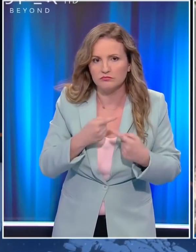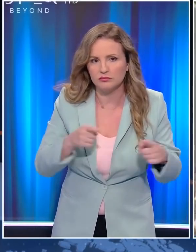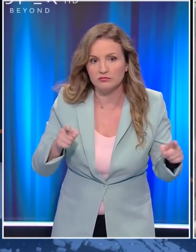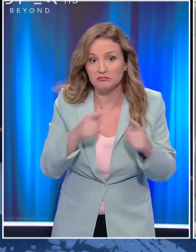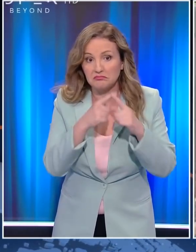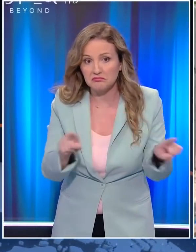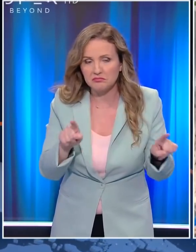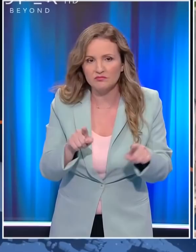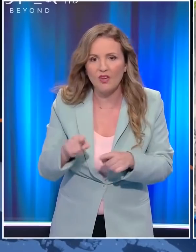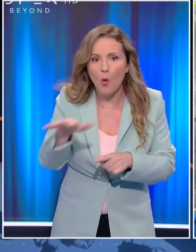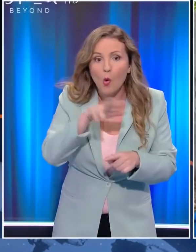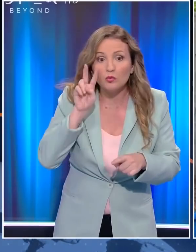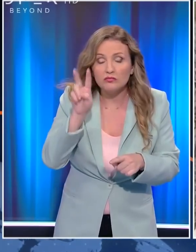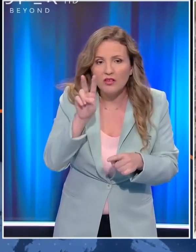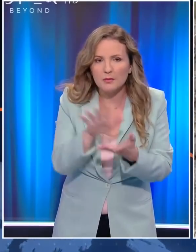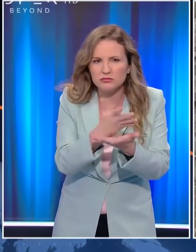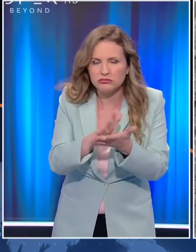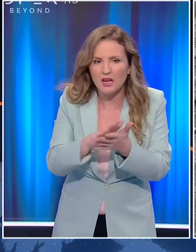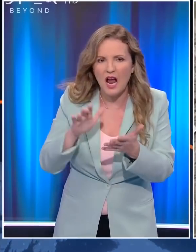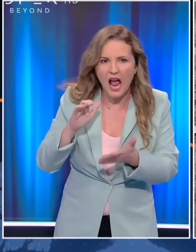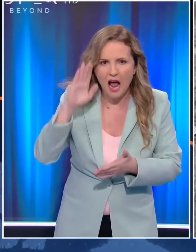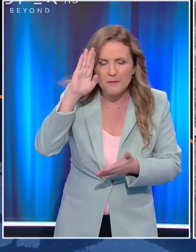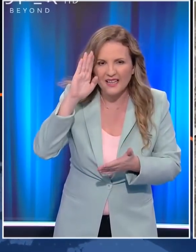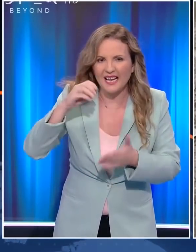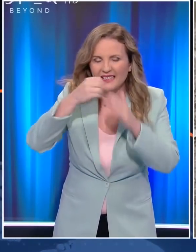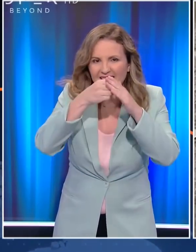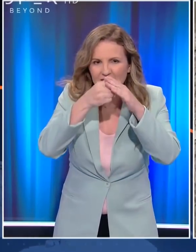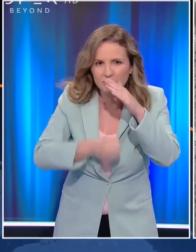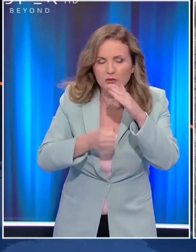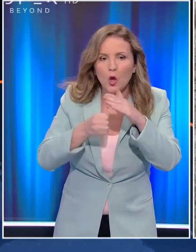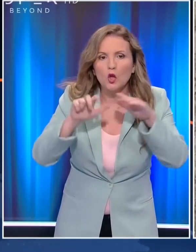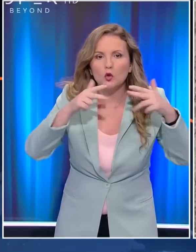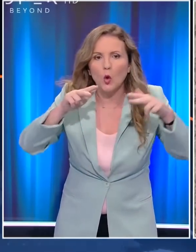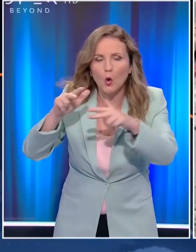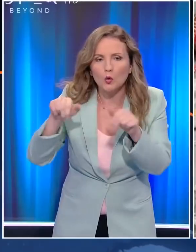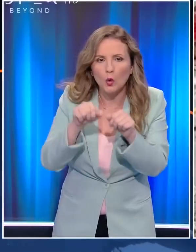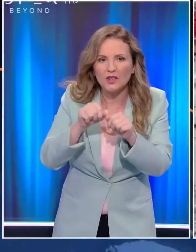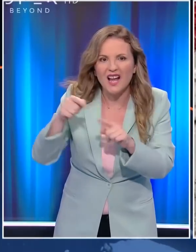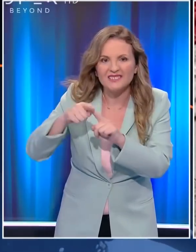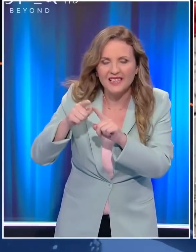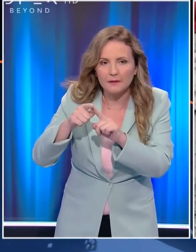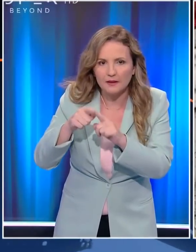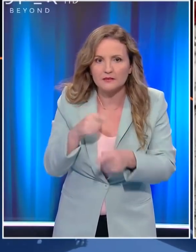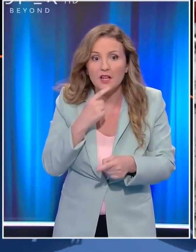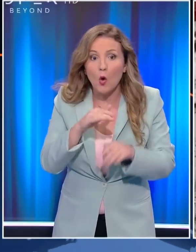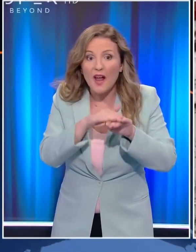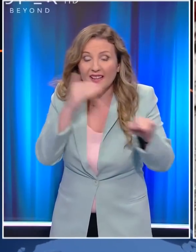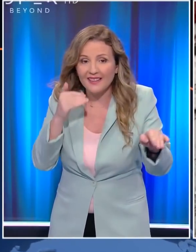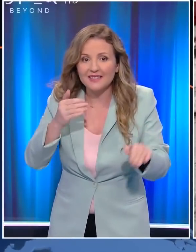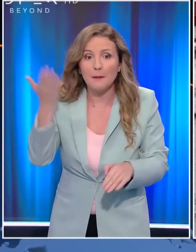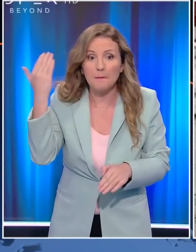Αυτά τα χαλάσματα είναι ότι άφησε πίσω της η αμερικανική αεροπορική επιδρομή με ντρόν κοντά στο Τζαλαλαμπάν. Αντίπεινα για τον θάνατο 13